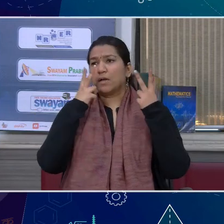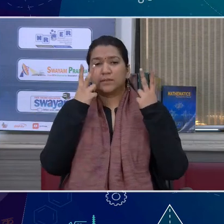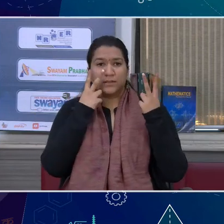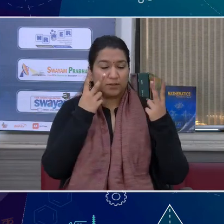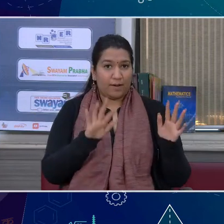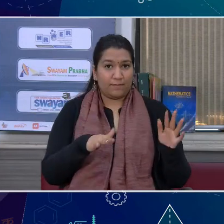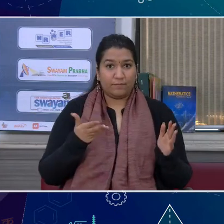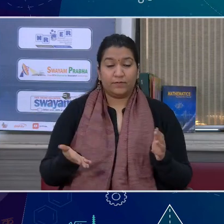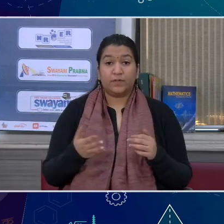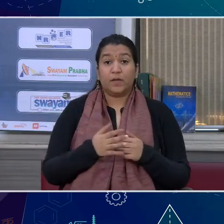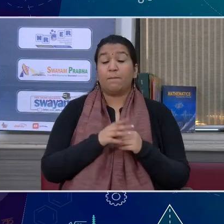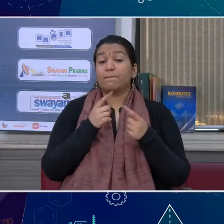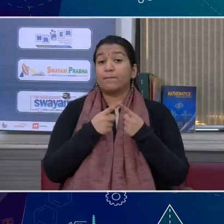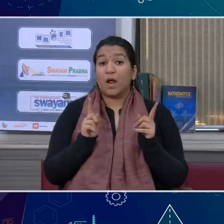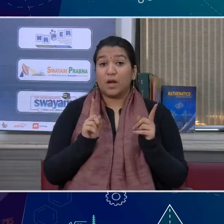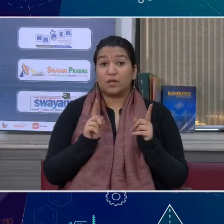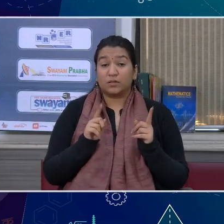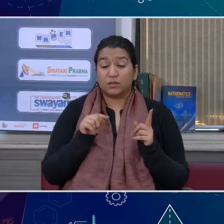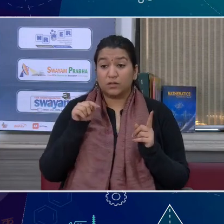होता है